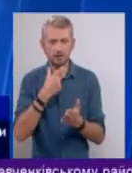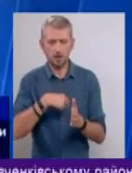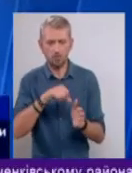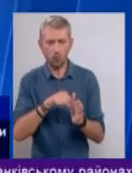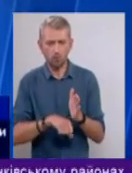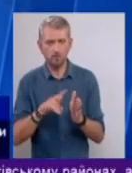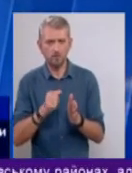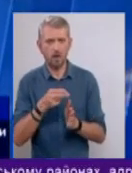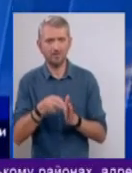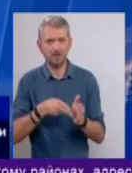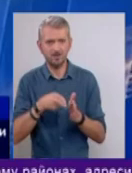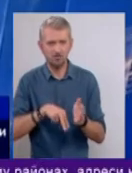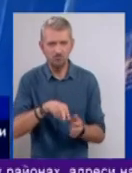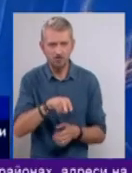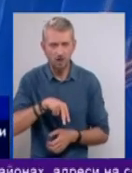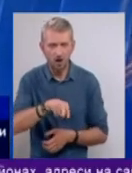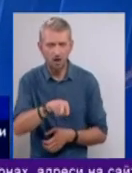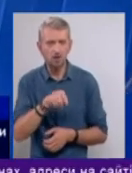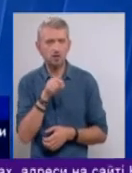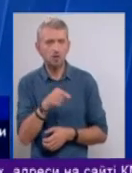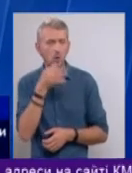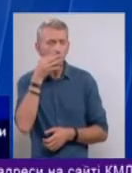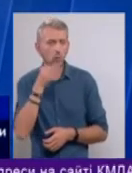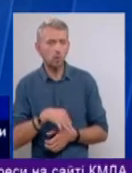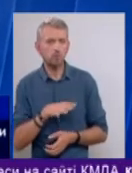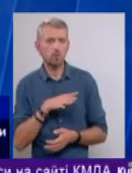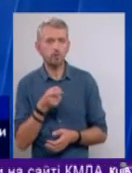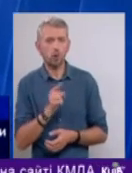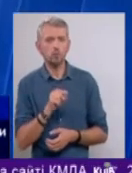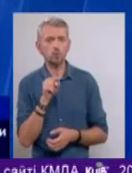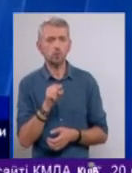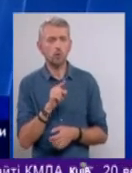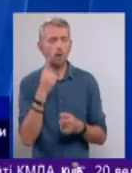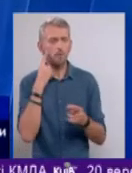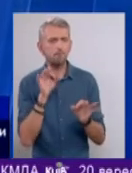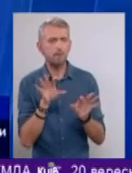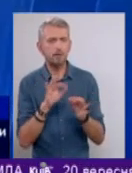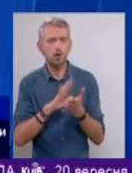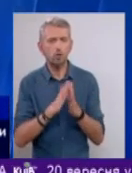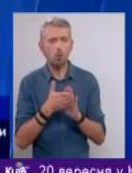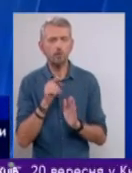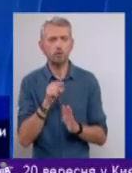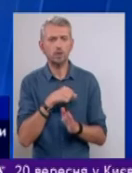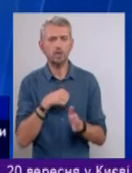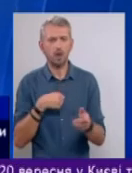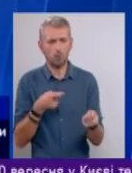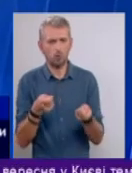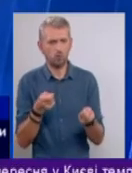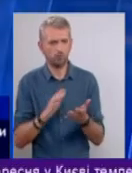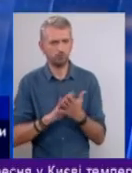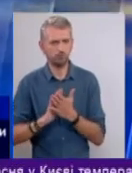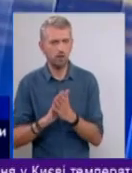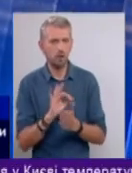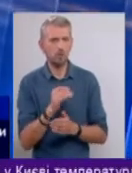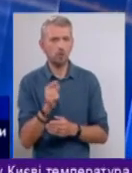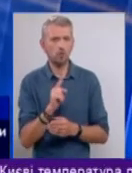саме на залізничних шляхах, їх досвід полягав в тому, що медіа домовилися, вони саморегулювалися, з приводу